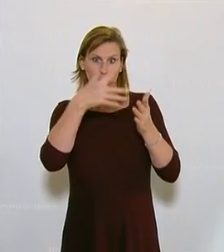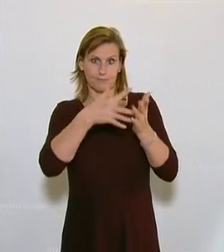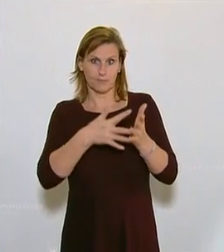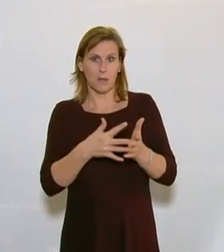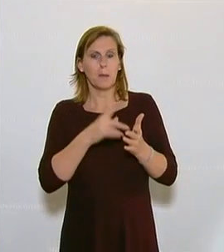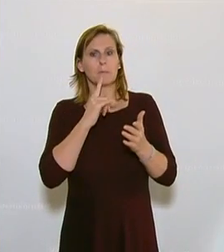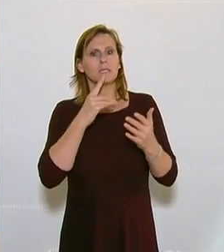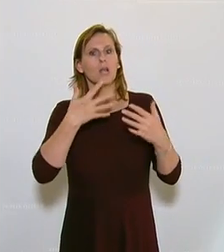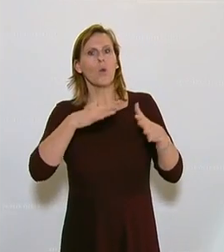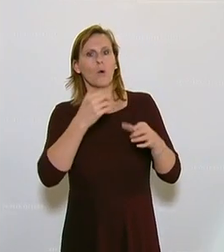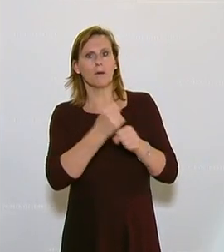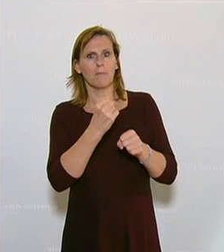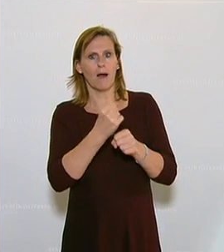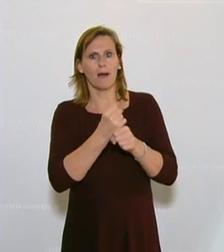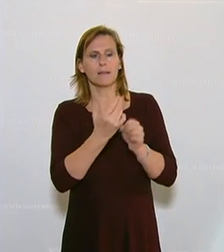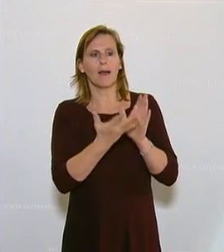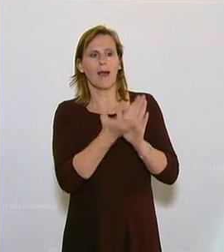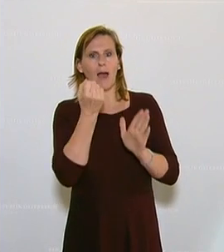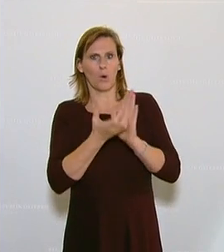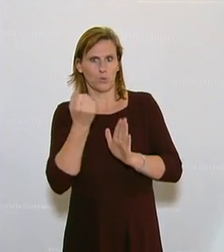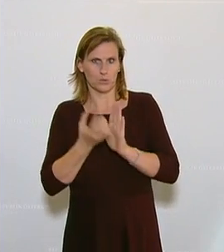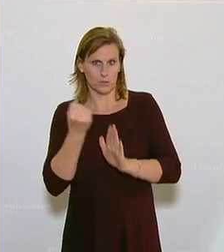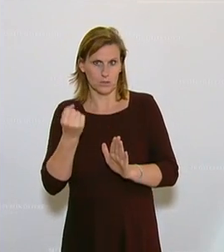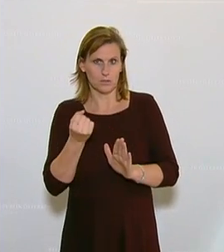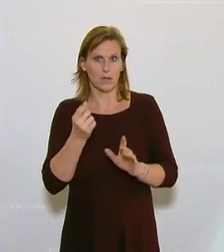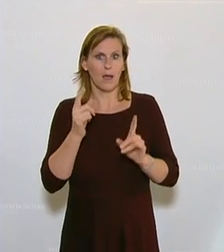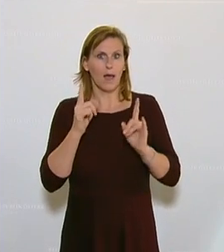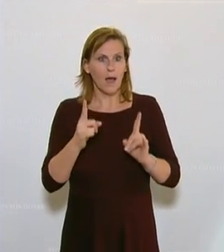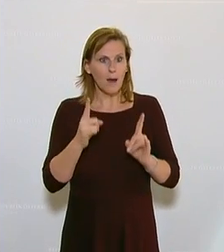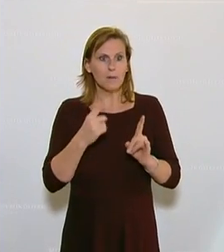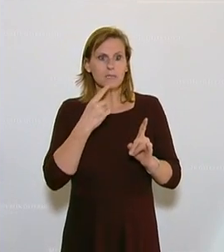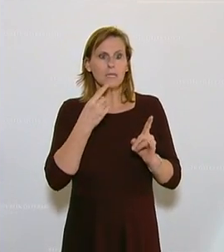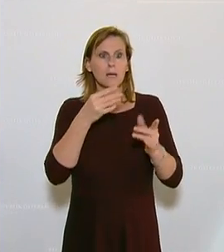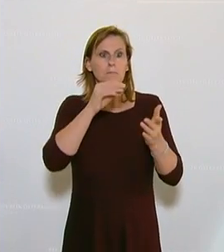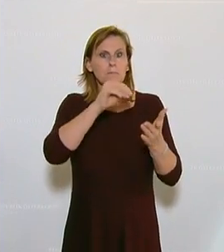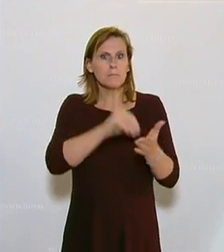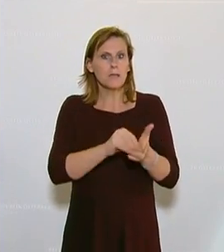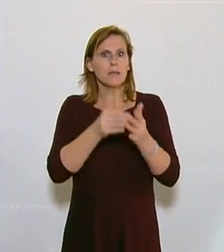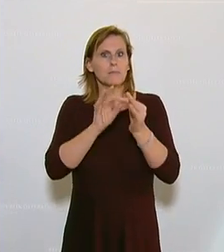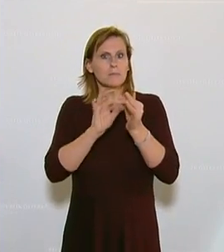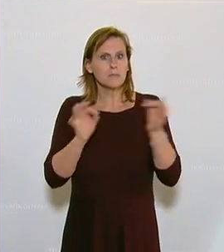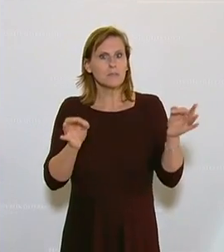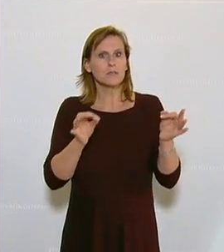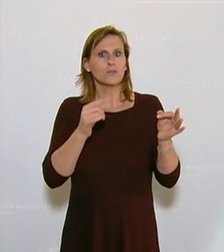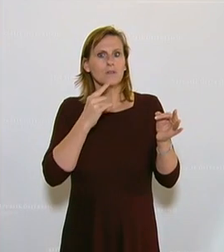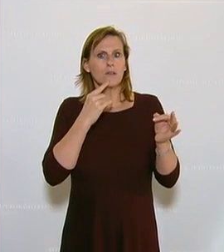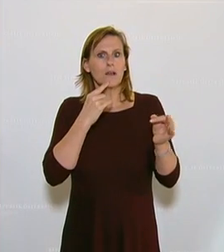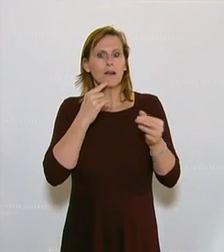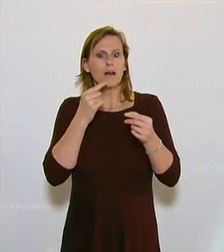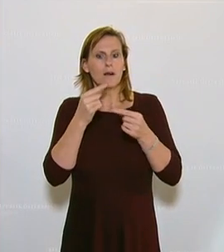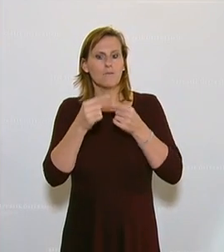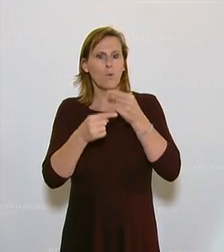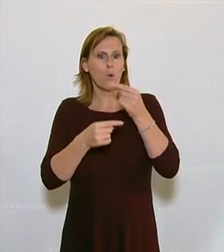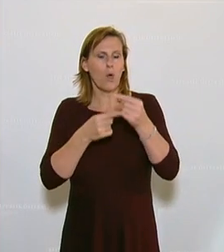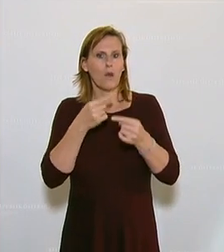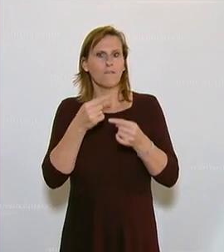entschärft und man hat es herausgenommen. Aber in den erläuternden Bemerkungen steht ausdrücklich drinnen, vorläufig wird auf